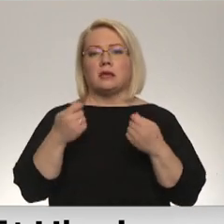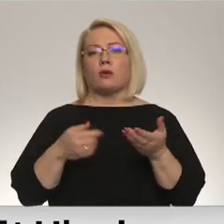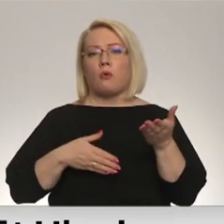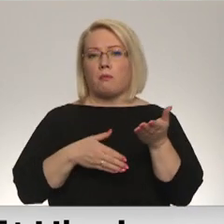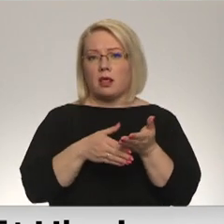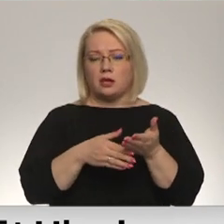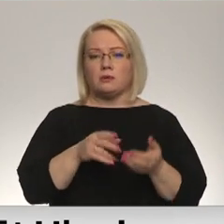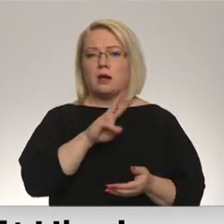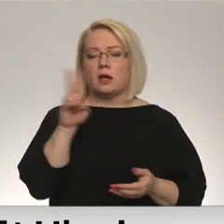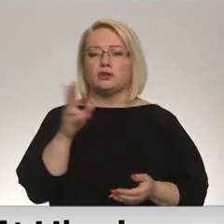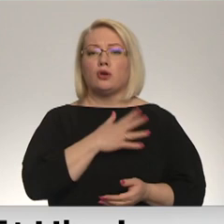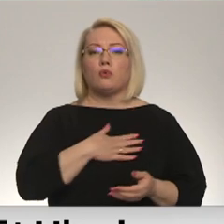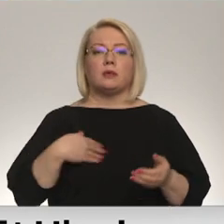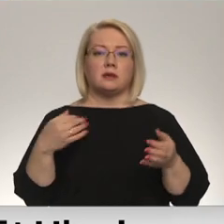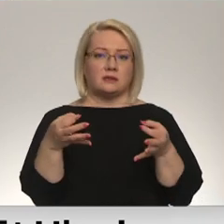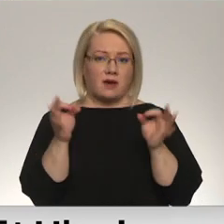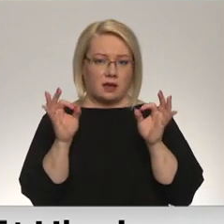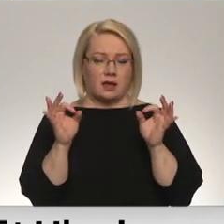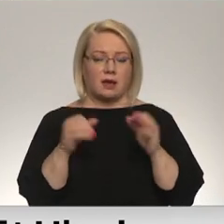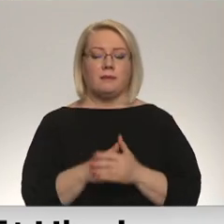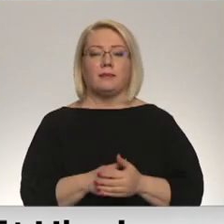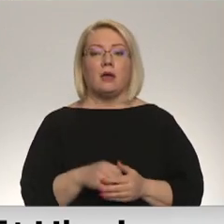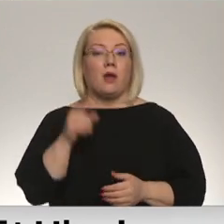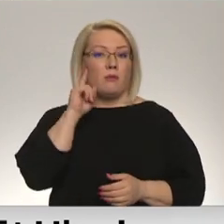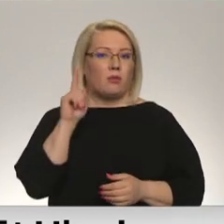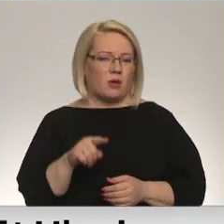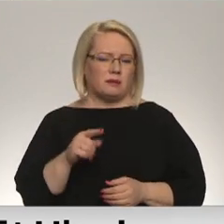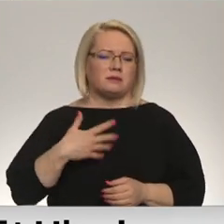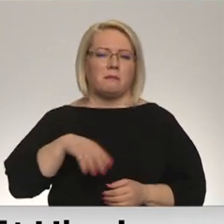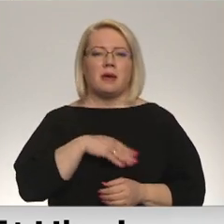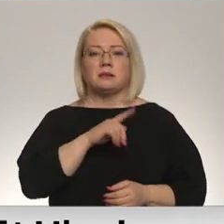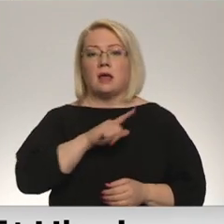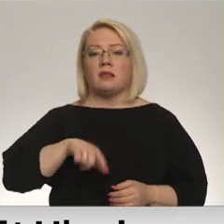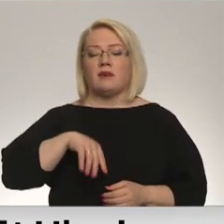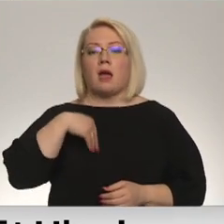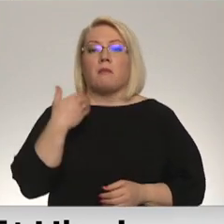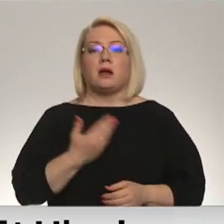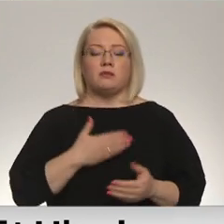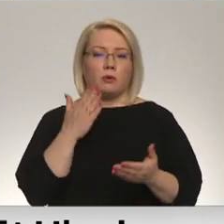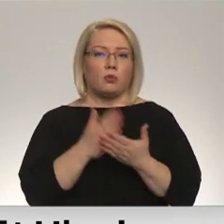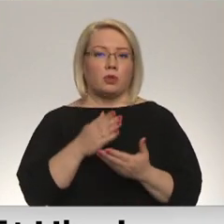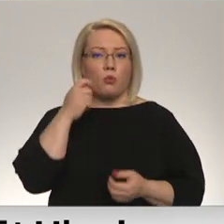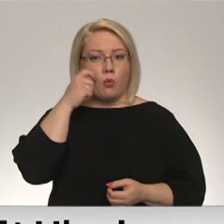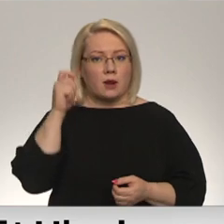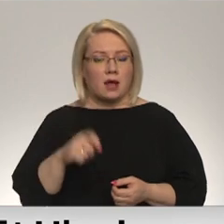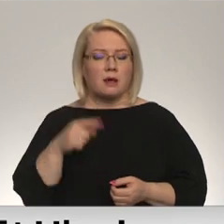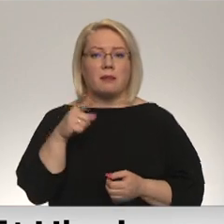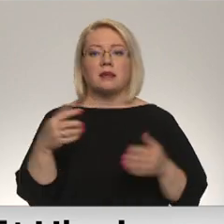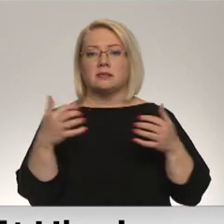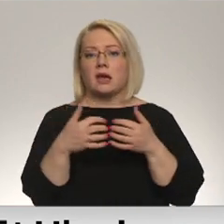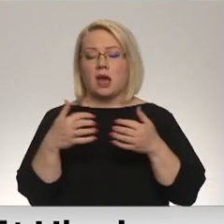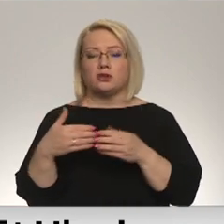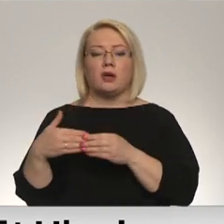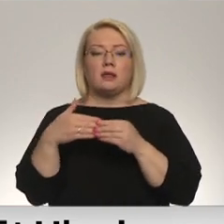kas ir ļoti nozīmīga. Protams, mēs šeit Latvijā ļoti pārdzīvojam par notiekošu Ukrainā, bet šis karš arī nes